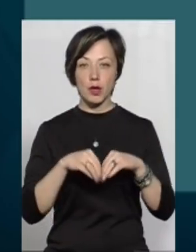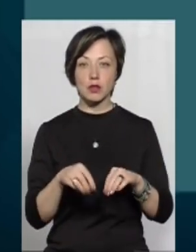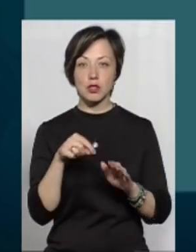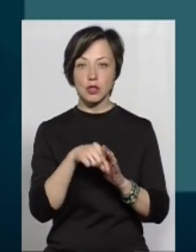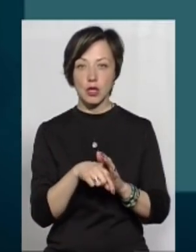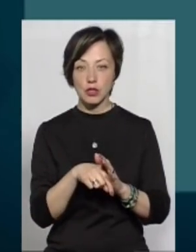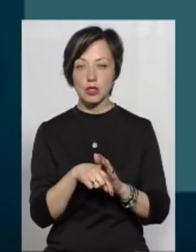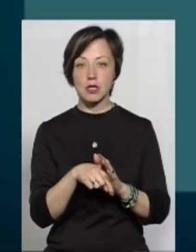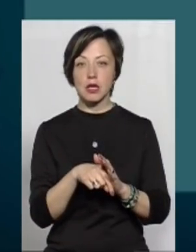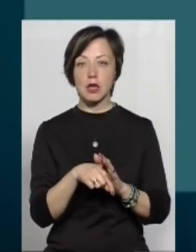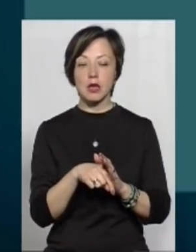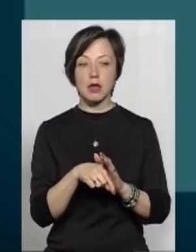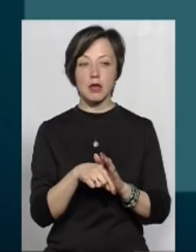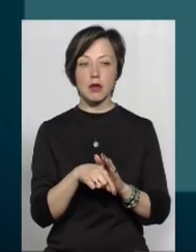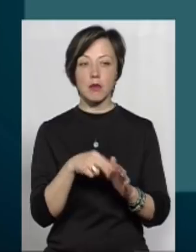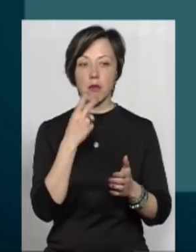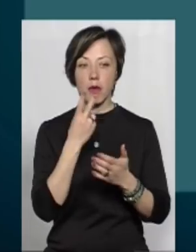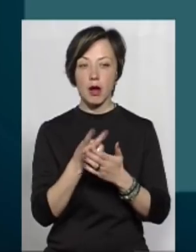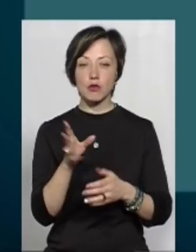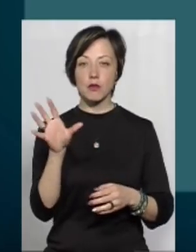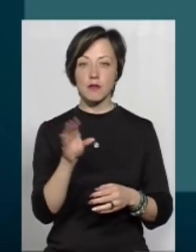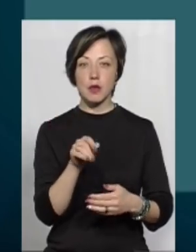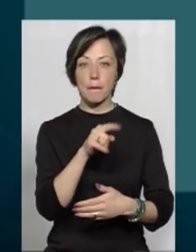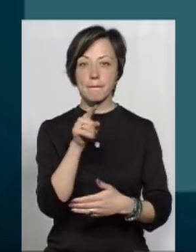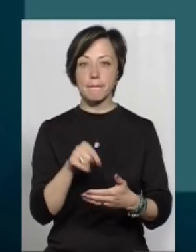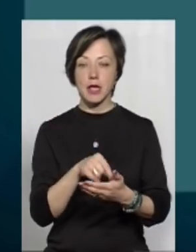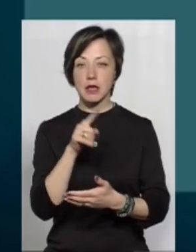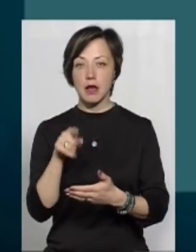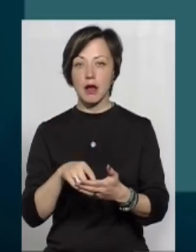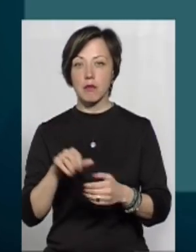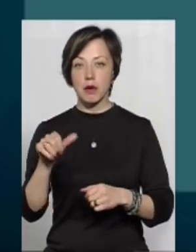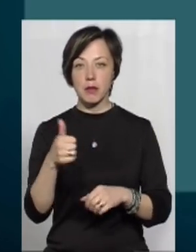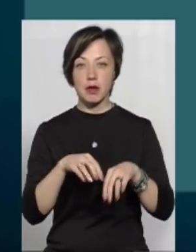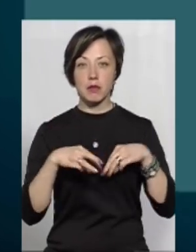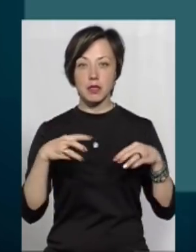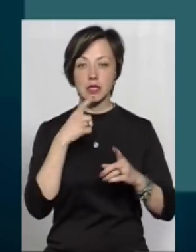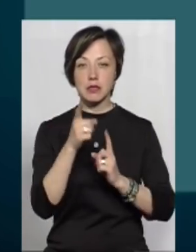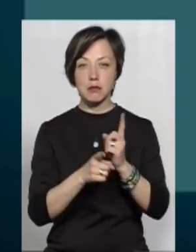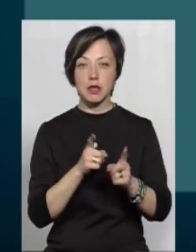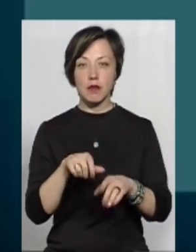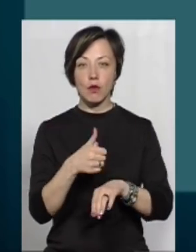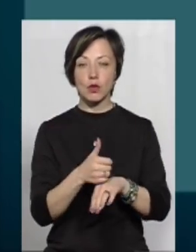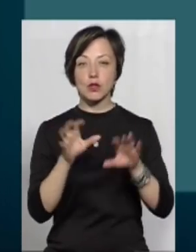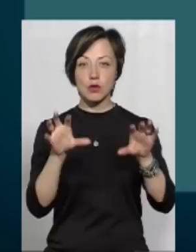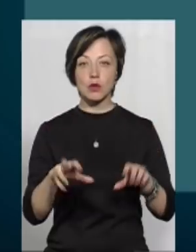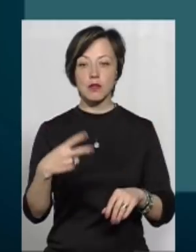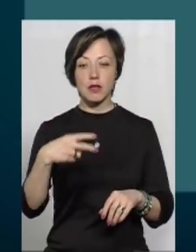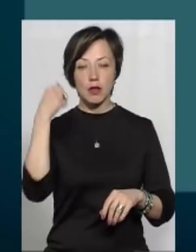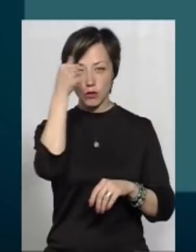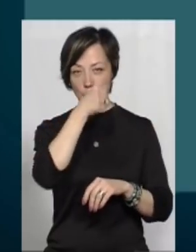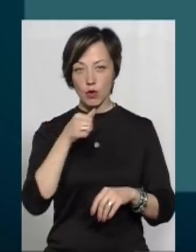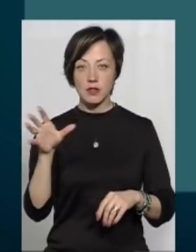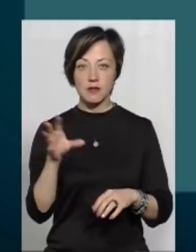значить, ну не знаю, в якому, от я бачу по всіх питаннях, при Вінковець, якає зміни в Конституції, і в 20-му році всі об